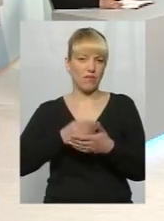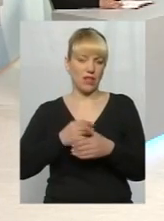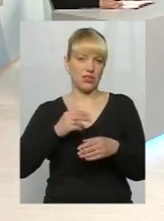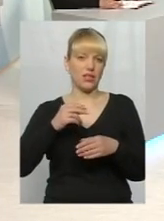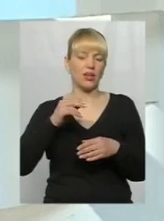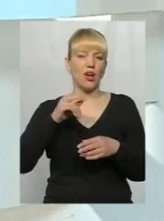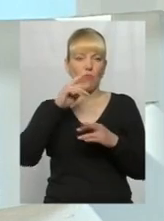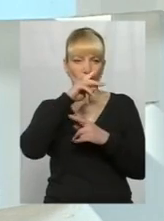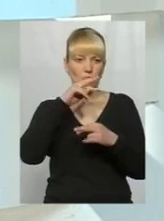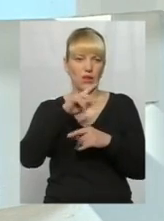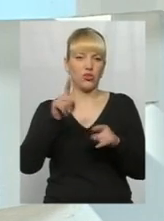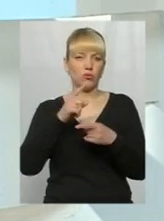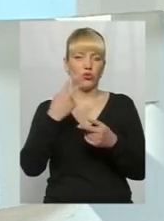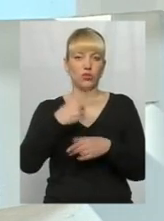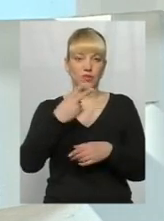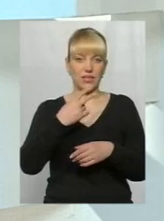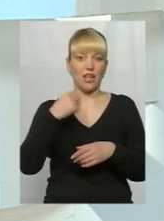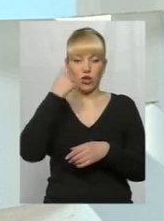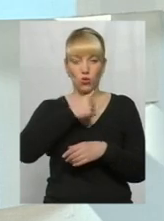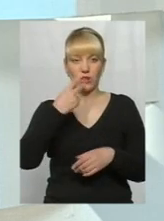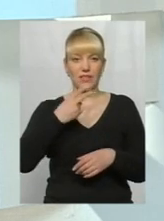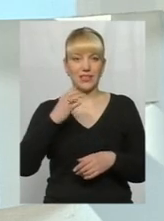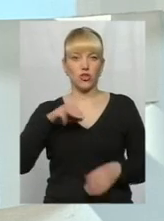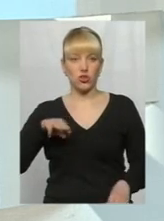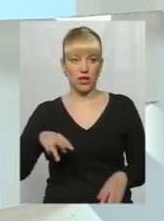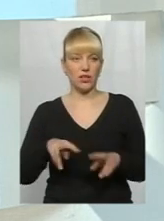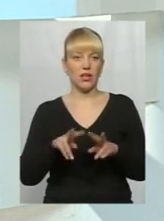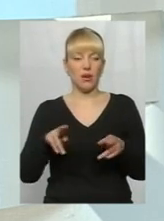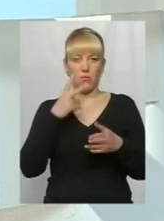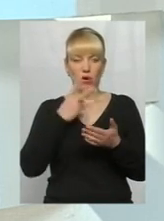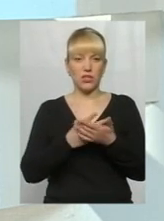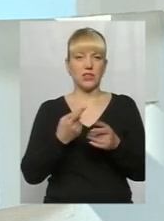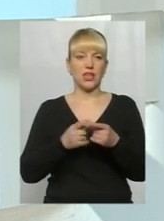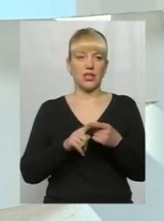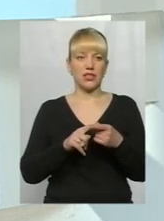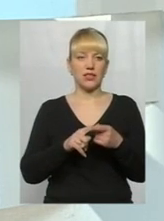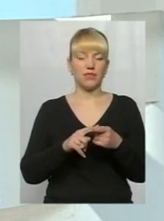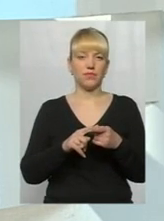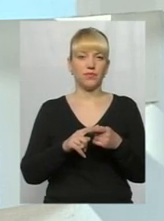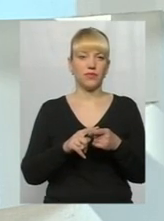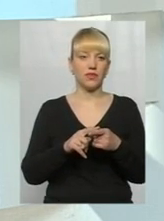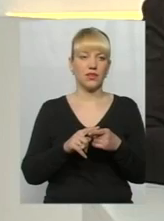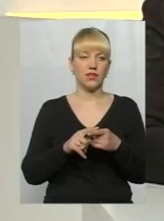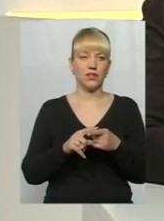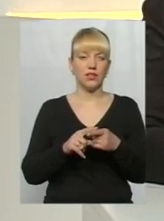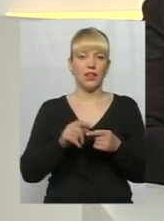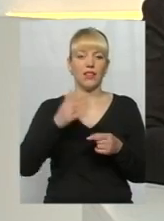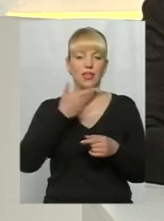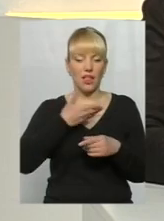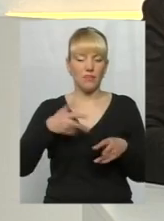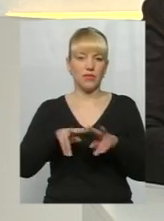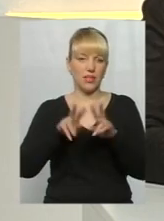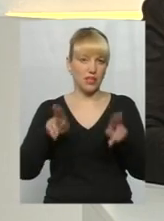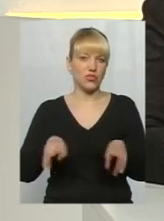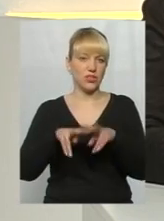власних помилках. Тому що 20-ті роки 20-го століття, фактично показали, це вже значно ближче до нас час, фактично показали нам теж